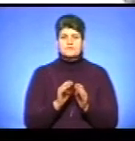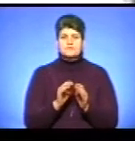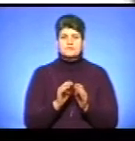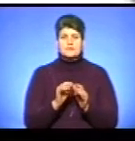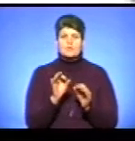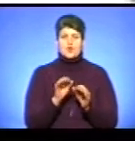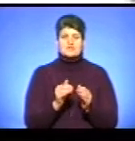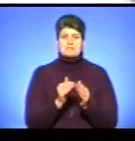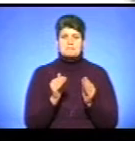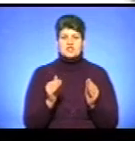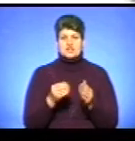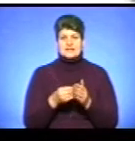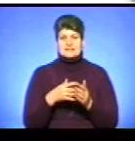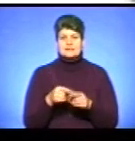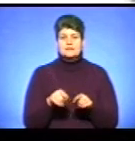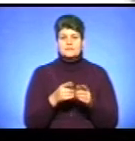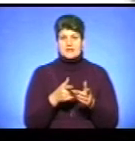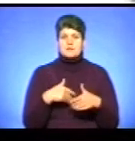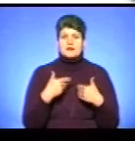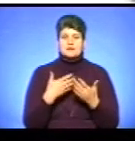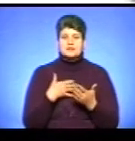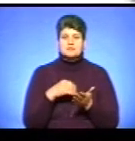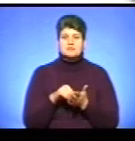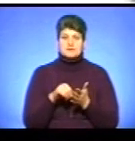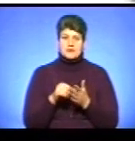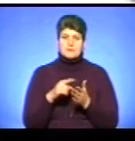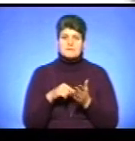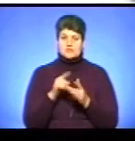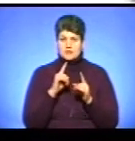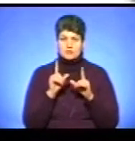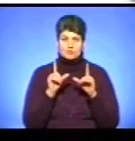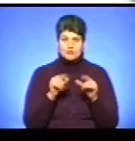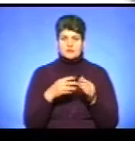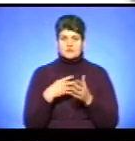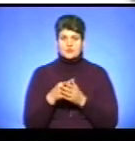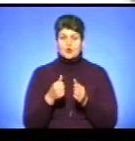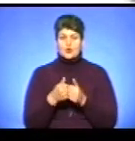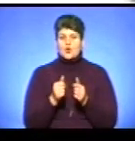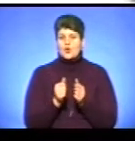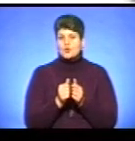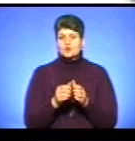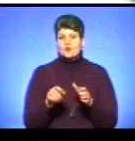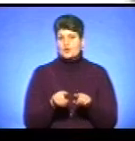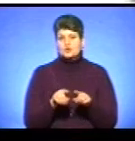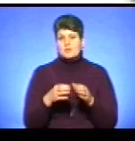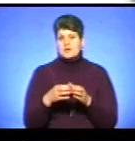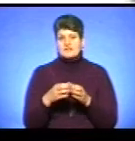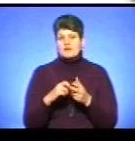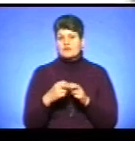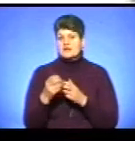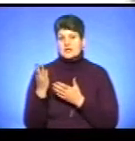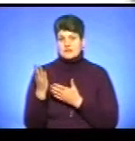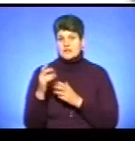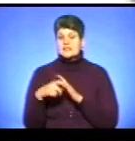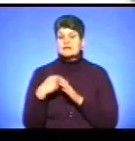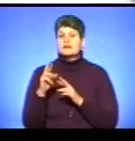тарифів так. Я би радив нашим представникам міської ради поїхати до своїх однопартійців Івано-Франківськ і дізнатися, як